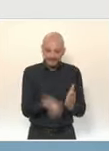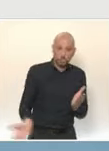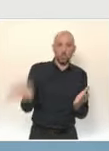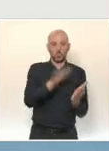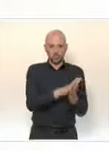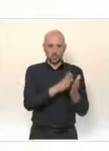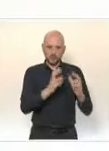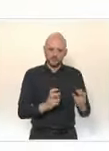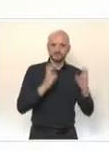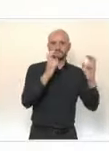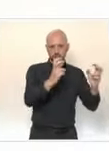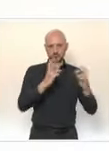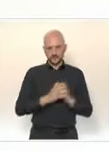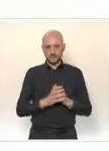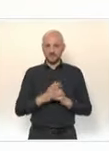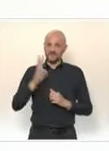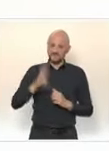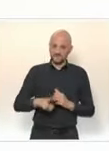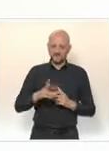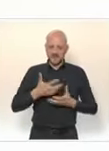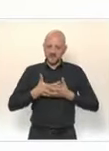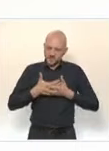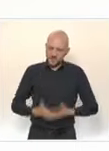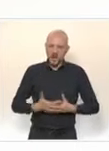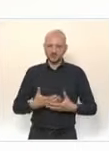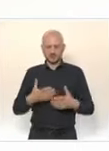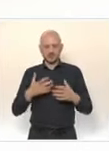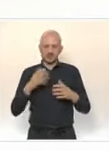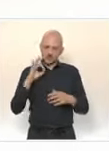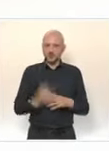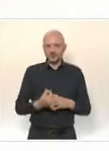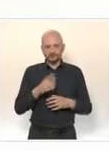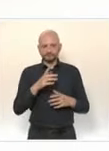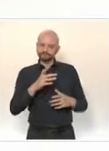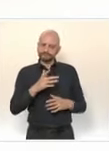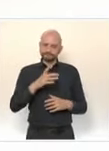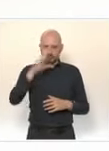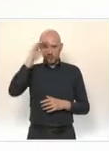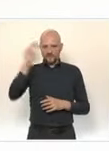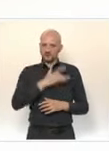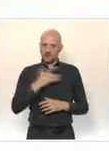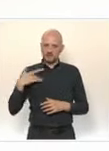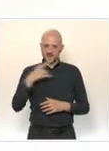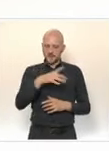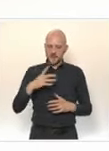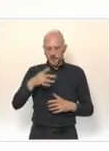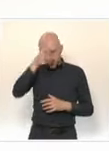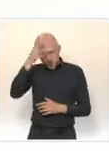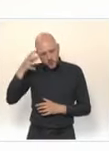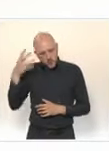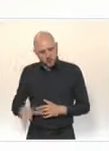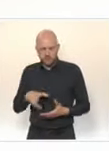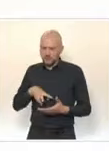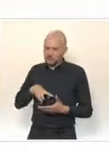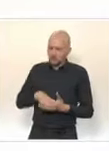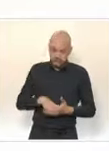et durable pour l'ensemble des personnels soignants et impose, je tiens à le souligner, des efforts exceptionnels, avec